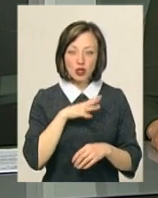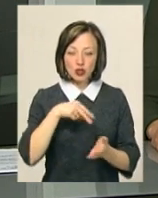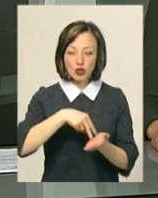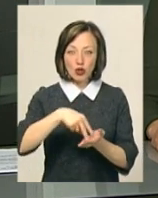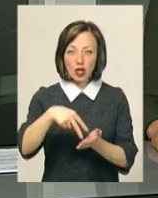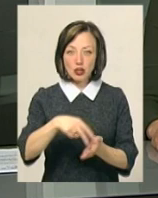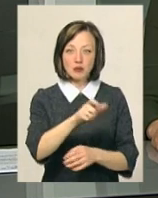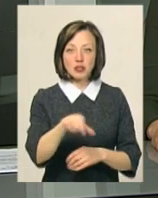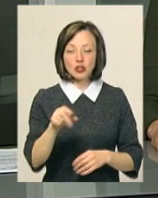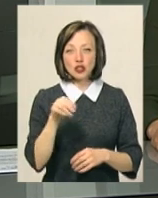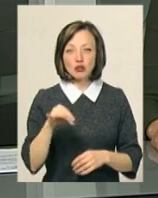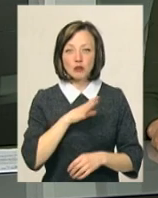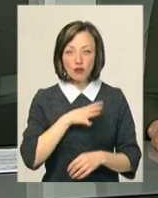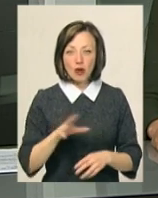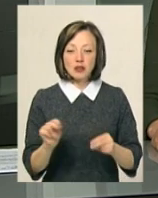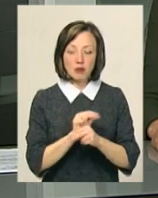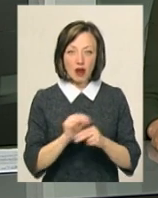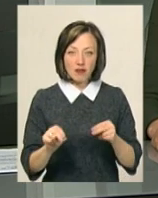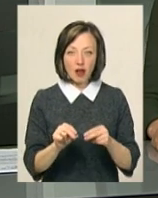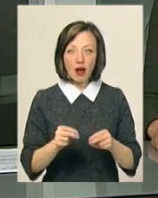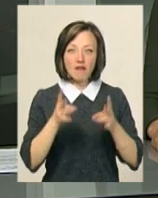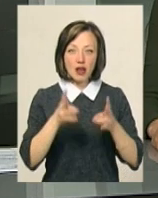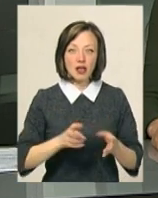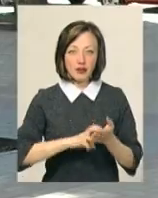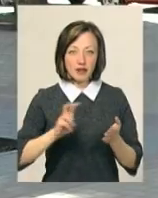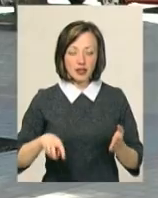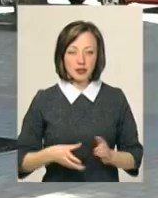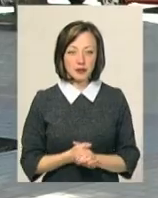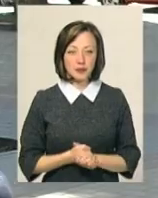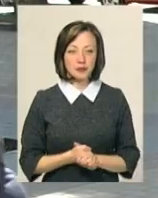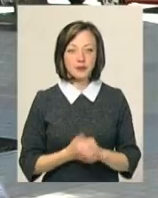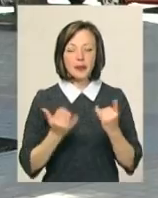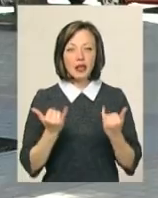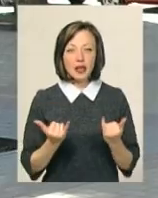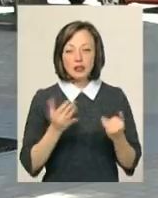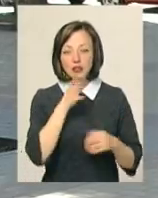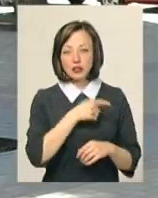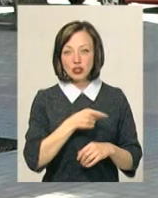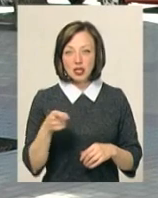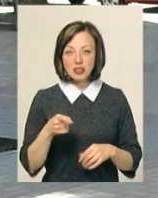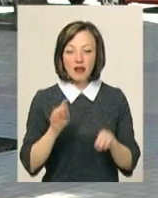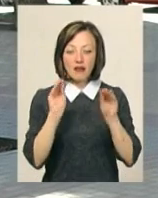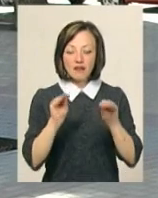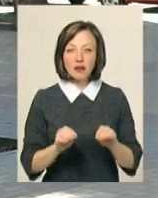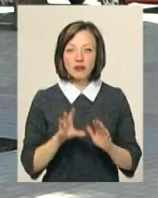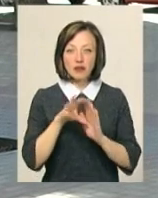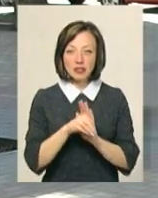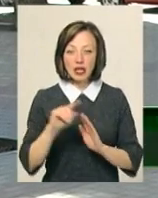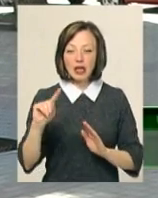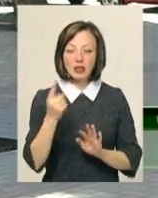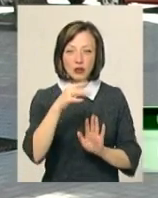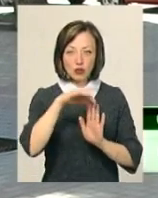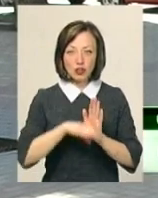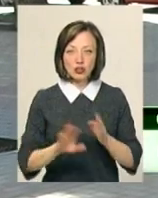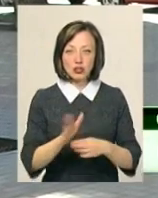стоячі пасажири і чи був справним аварійний вихід. На даний час відомості внесені до ЄРДРа за